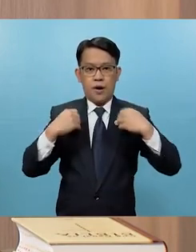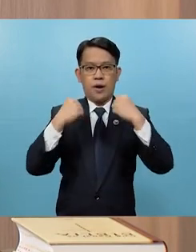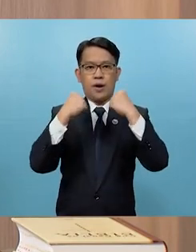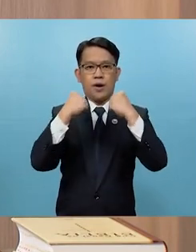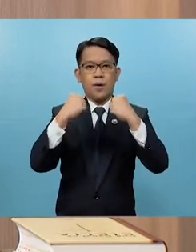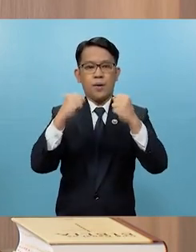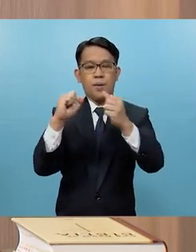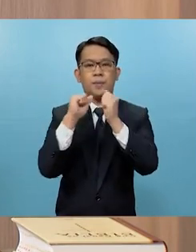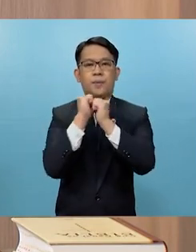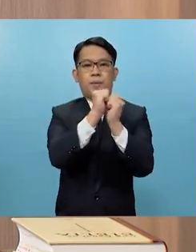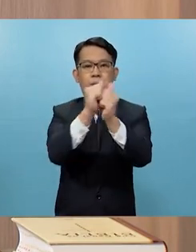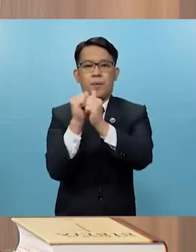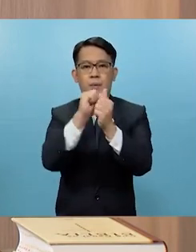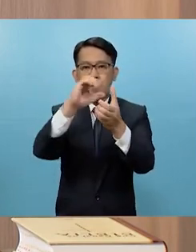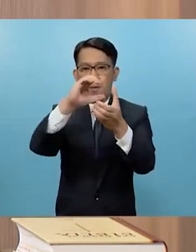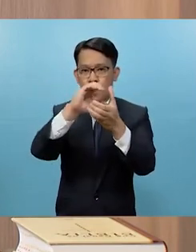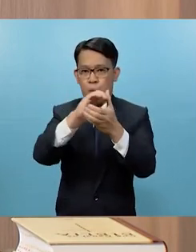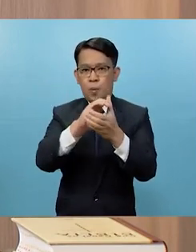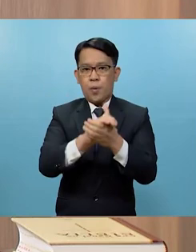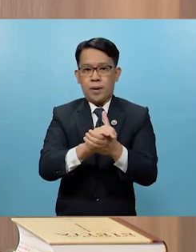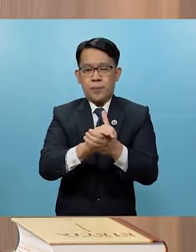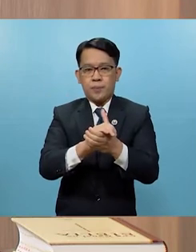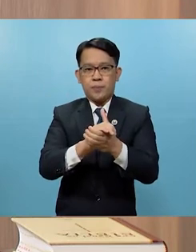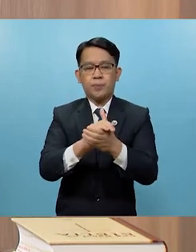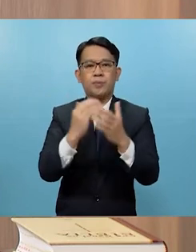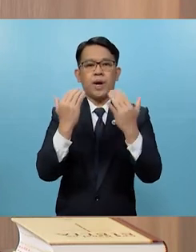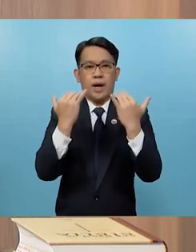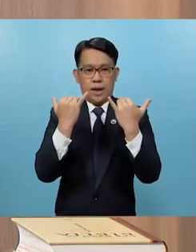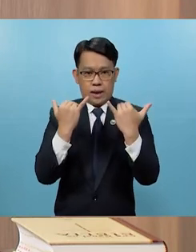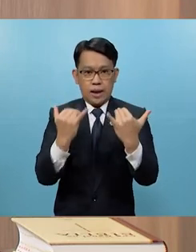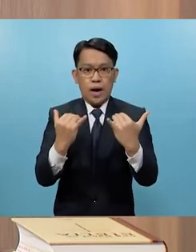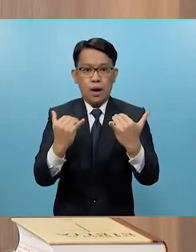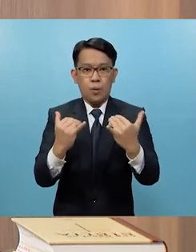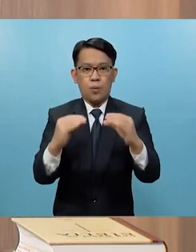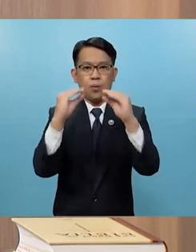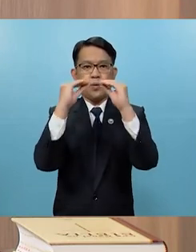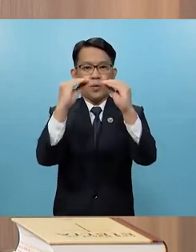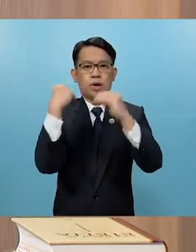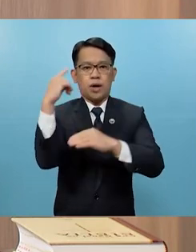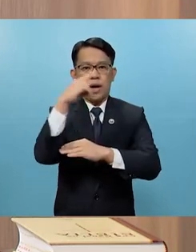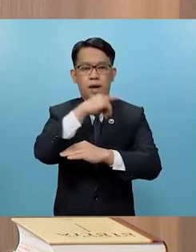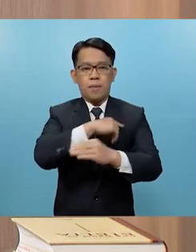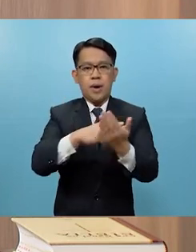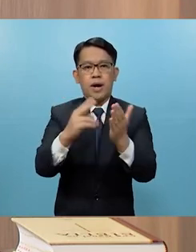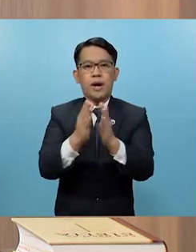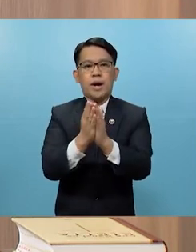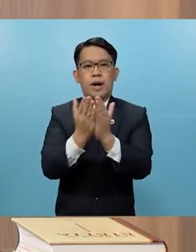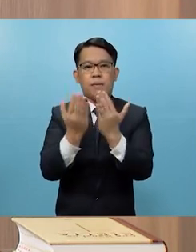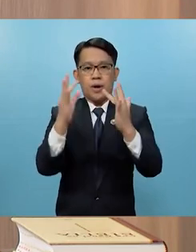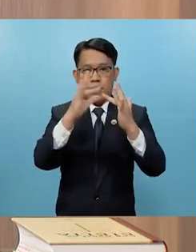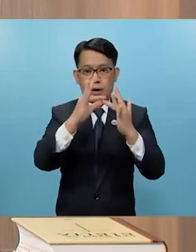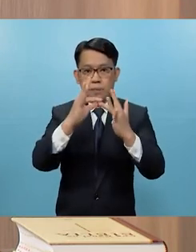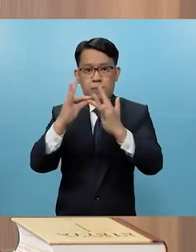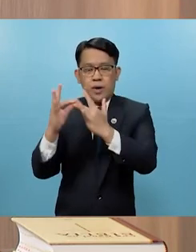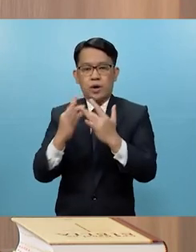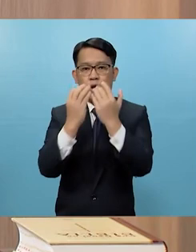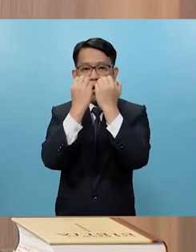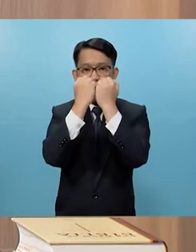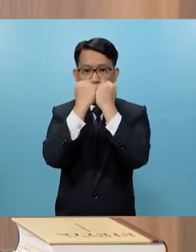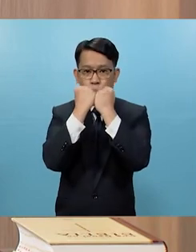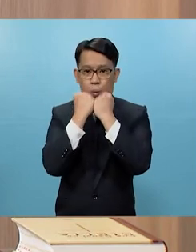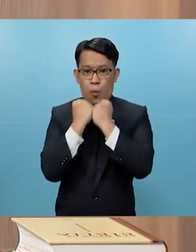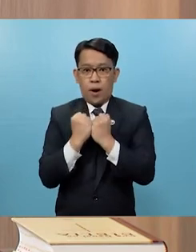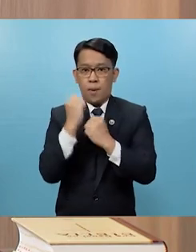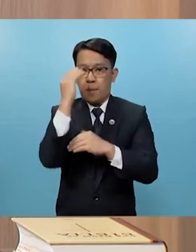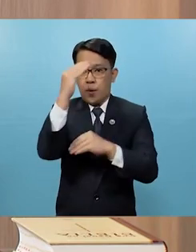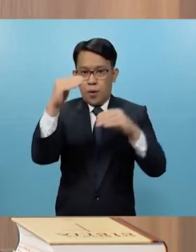ng pagsasama ng mag-asawa. Sa pagkakataon namang ito ay ituturo po sa atin ang Bibya, lalo na sa mga nagnanais ng